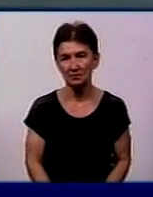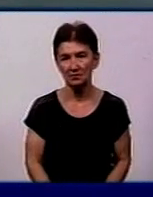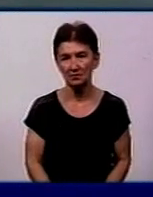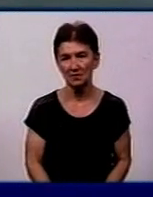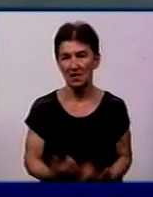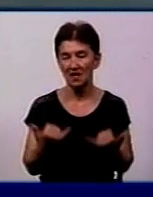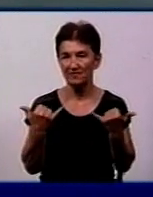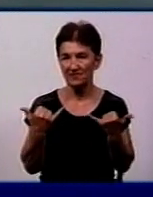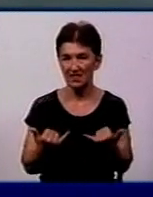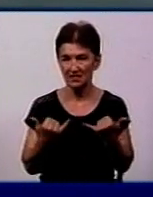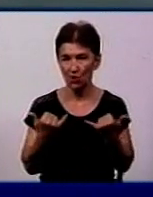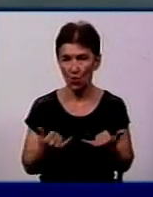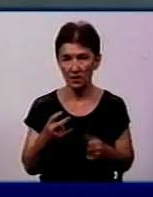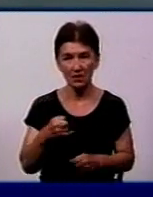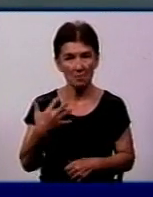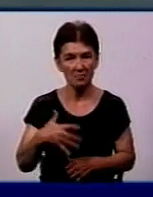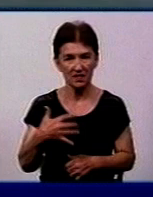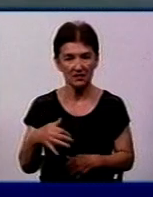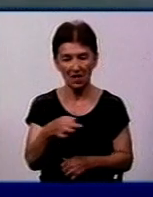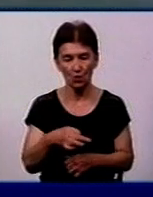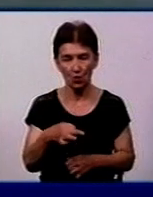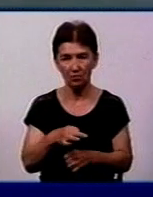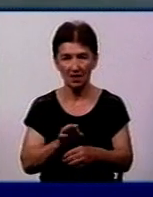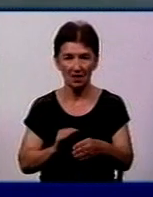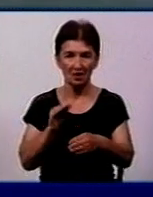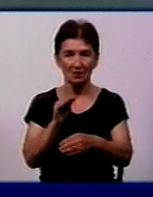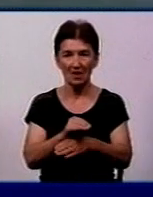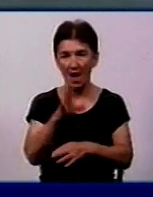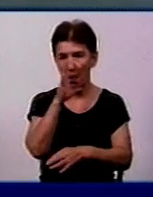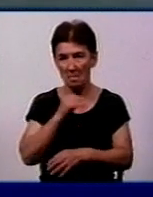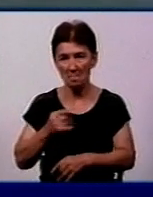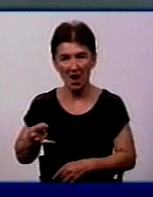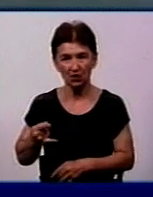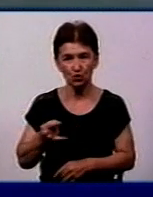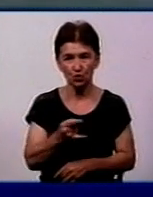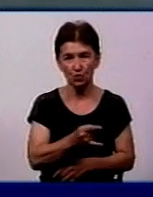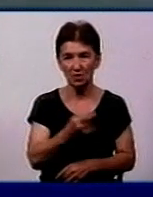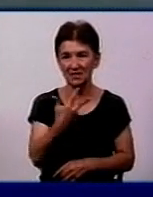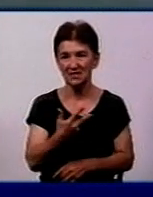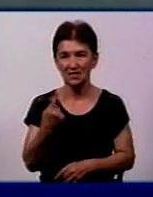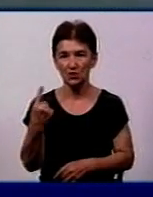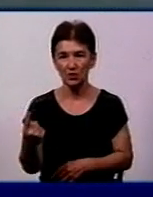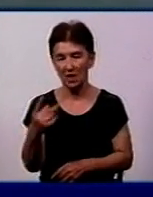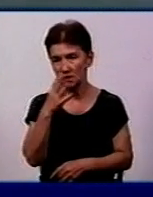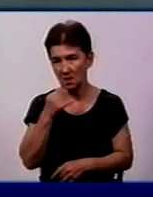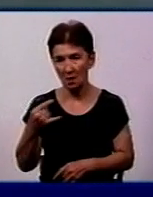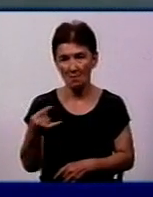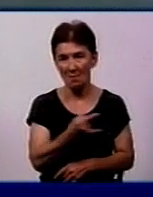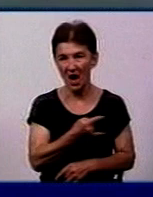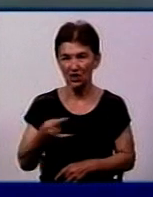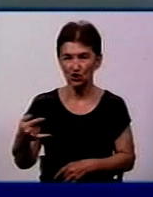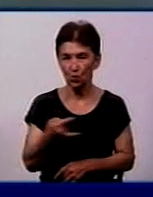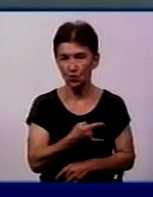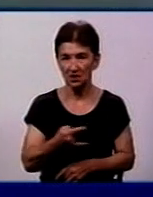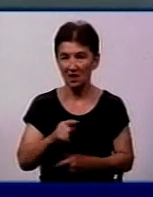Відсьогодні у Кропивницькому на 50 копійок зросла вартість проїзду у маршрутних таксі. На 31 маршруті, які працюють в режимі маршрутного